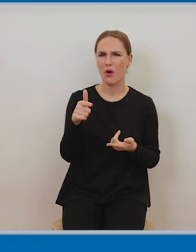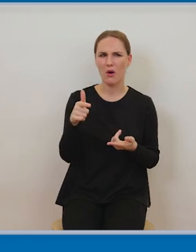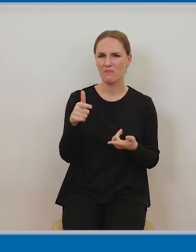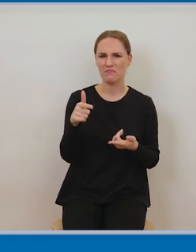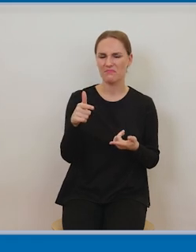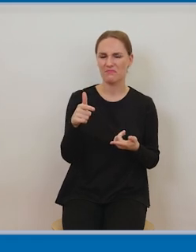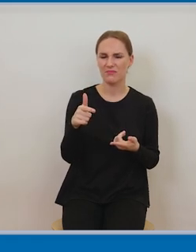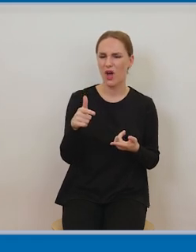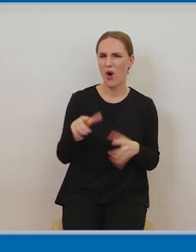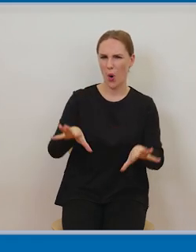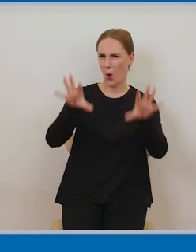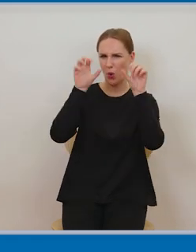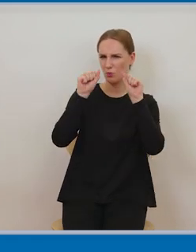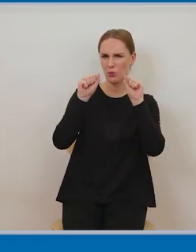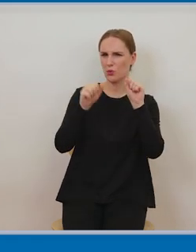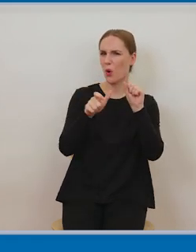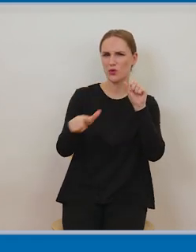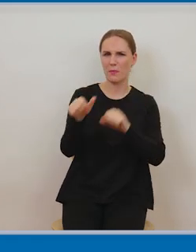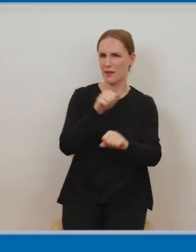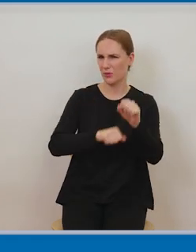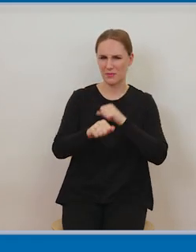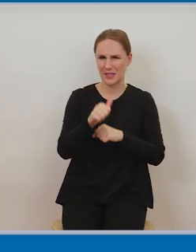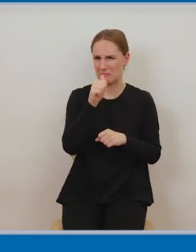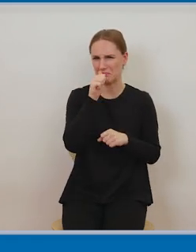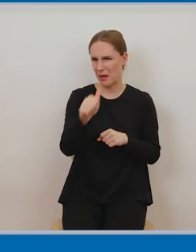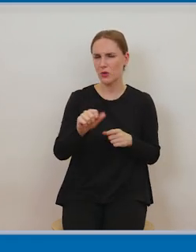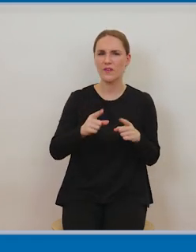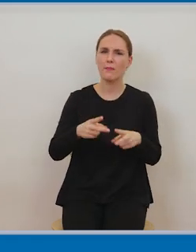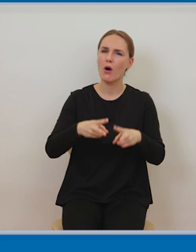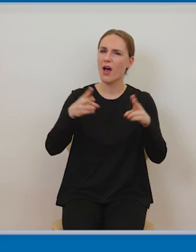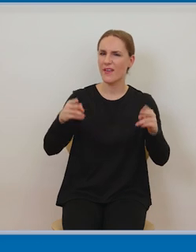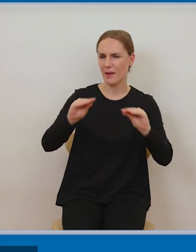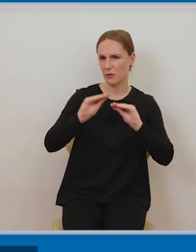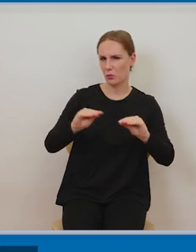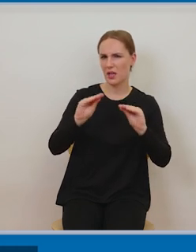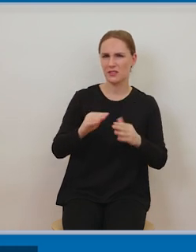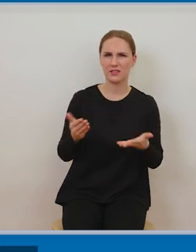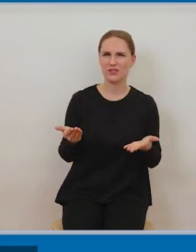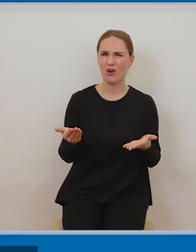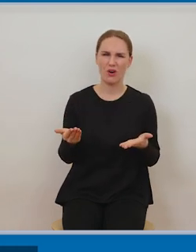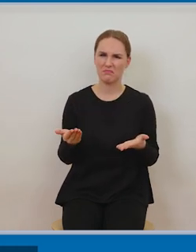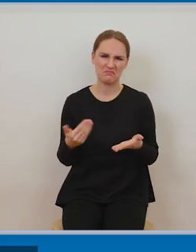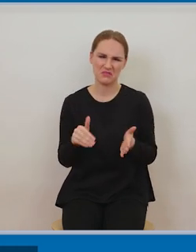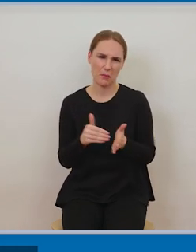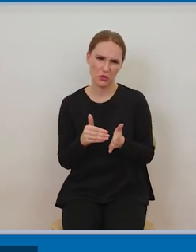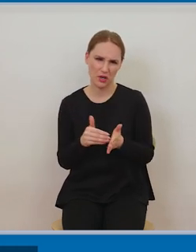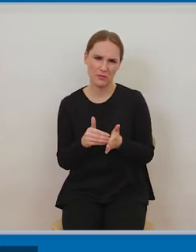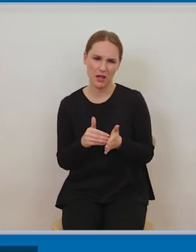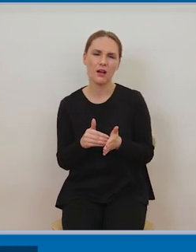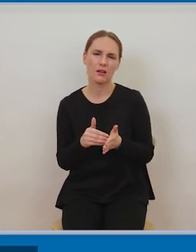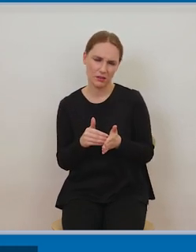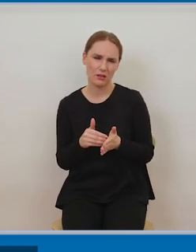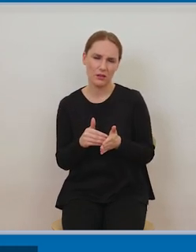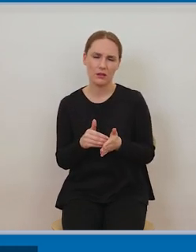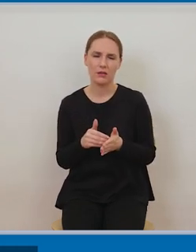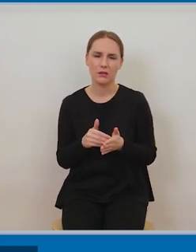trzeba krótko, ale wskazać informacje, podać informacje, na przykład o tym, że dany fragment został usunięty. W lekcji